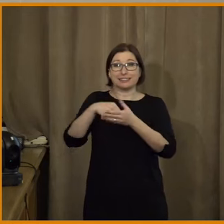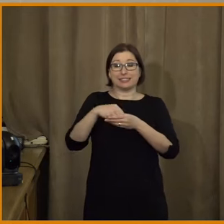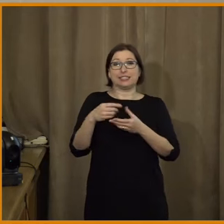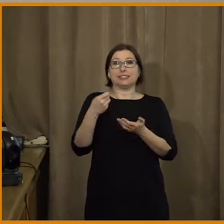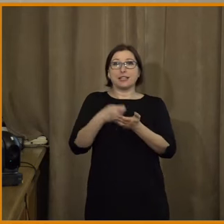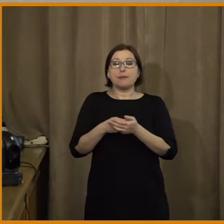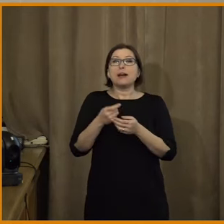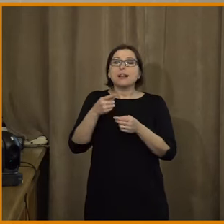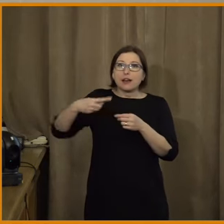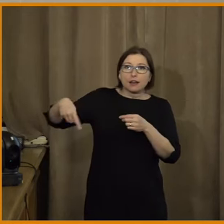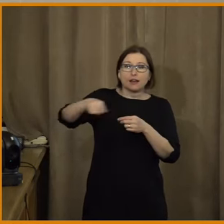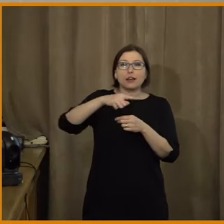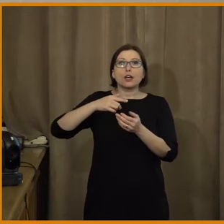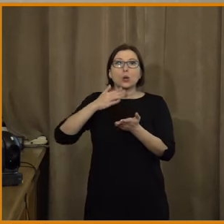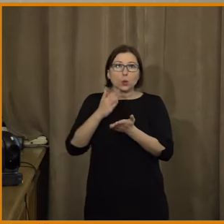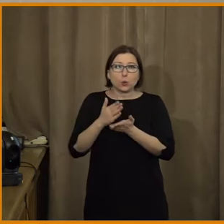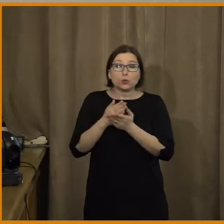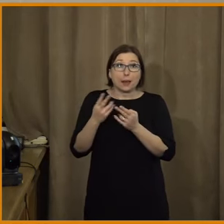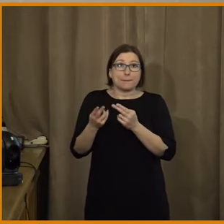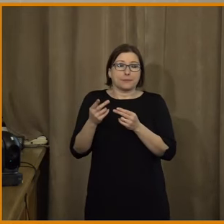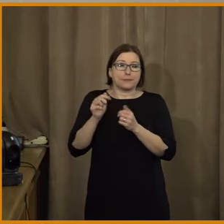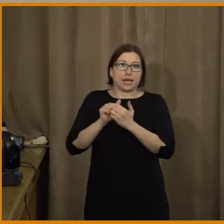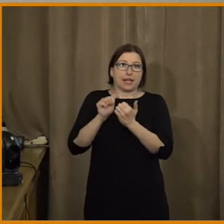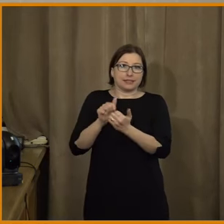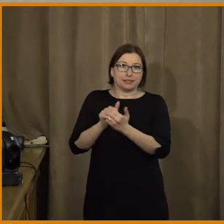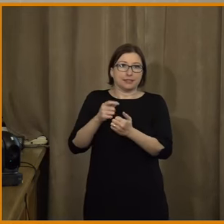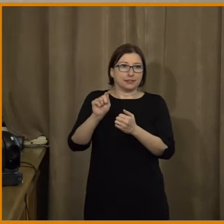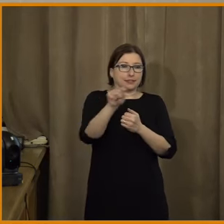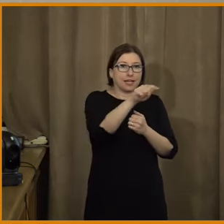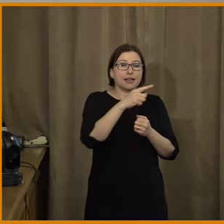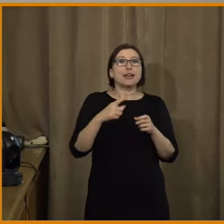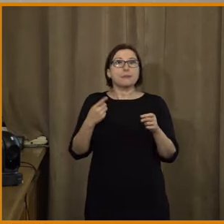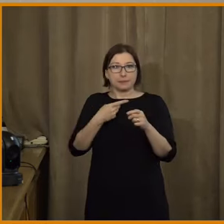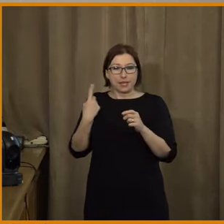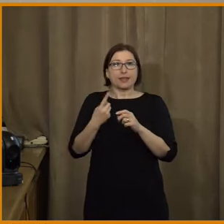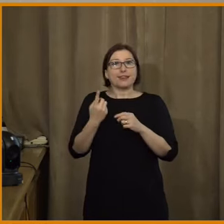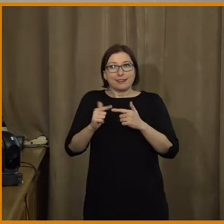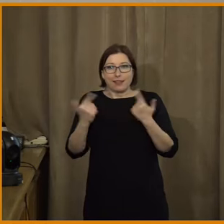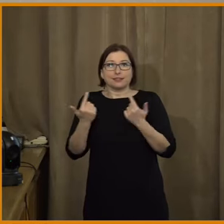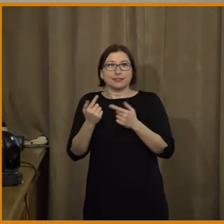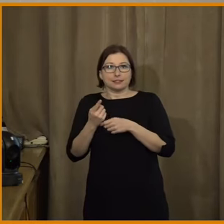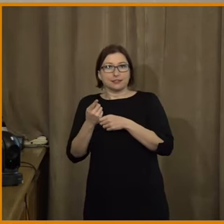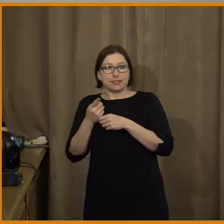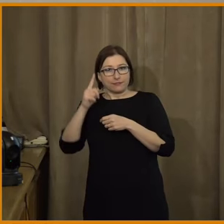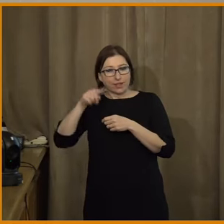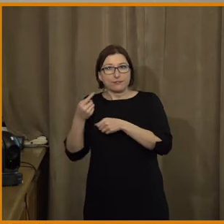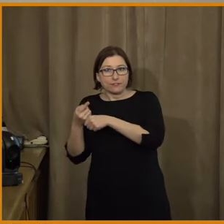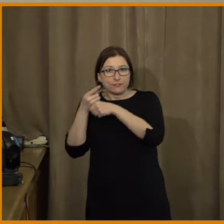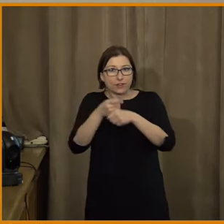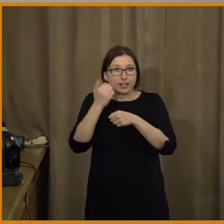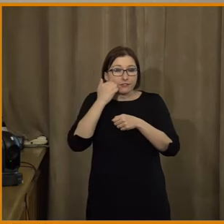sítě proti tomu nic prakticky nedělají. Tady si myslím, že tohle má přímý jasný dopady na